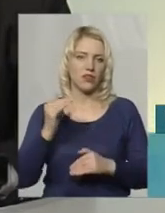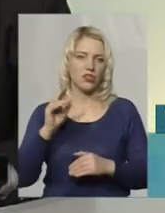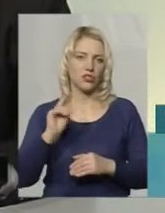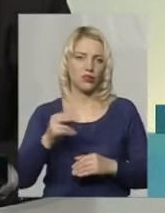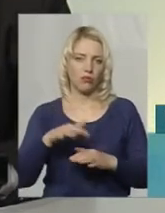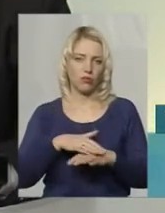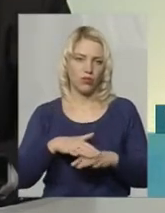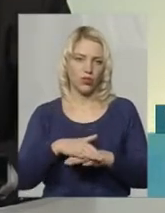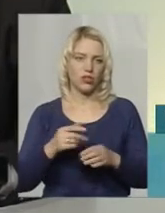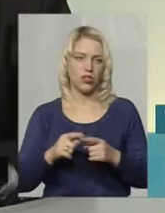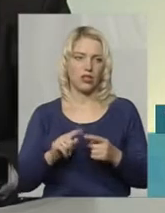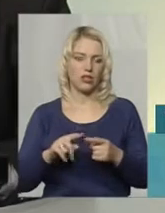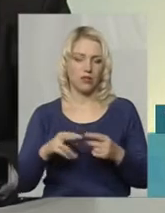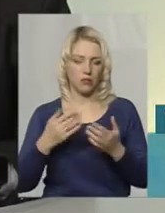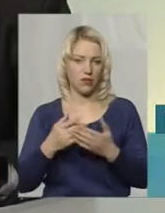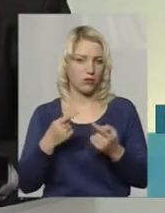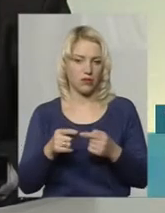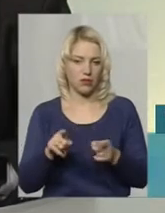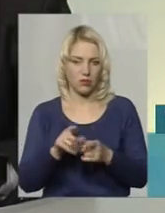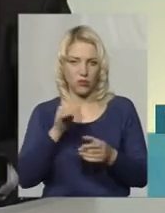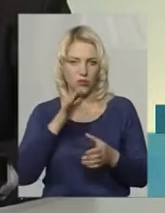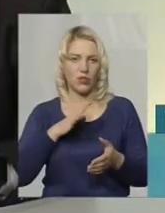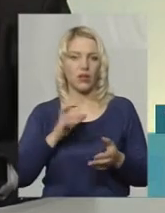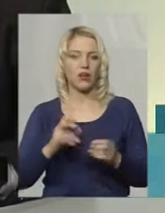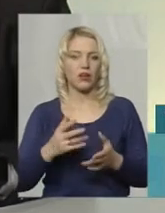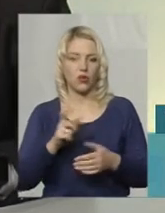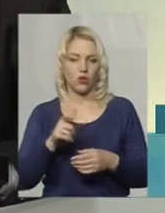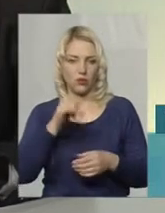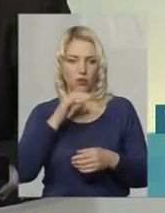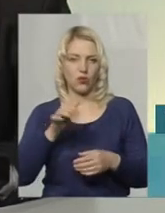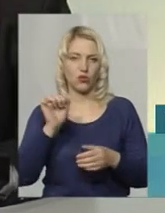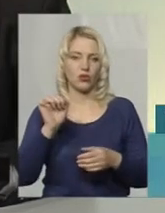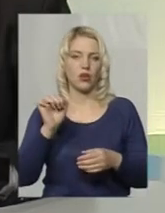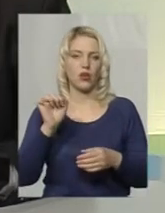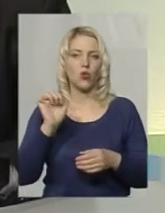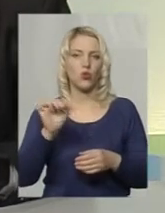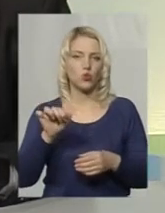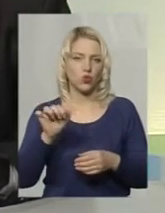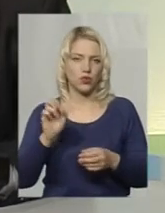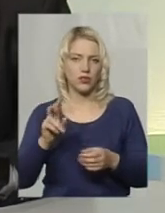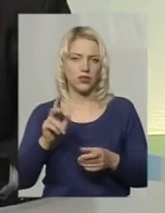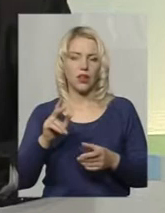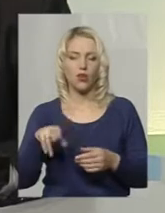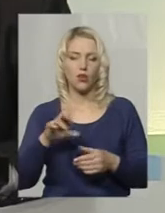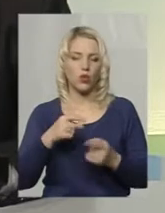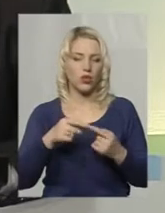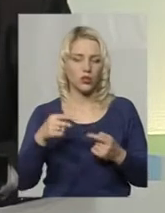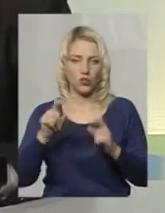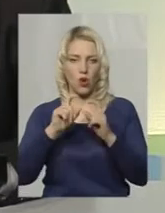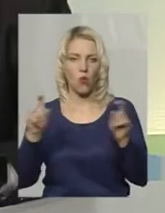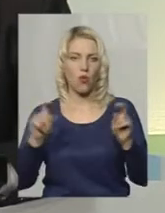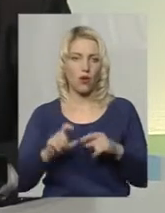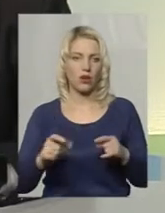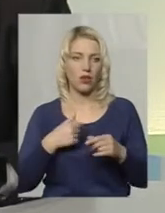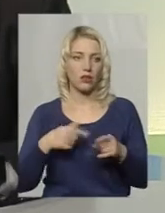сторони, це ж також не просто так. Тобто, громадяни не можуть достукатися до журналістів, не можуть достукатися до інших органів. І таким чином вони просто